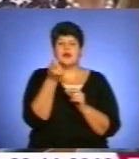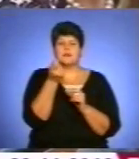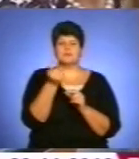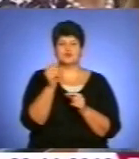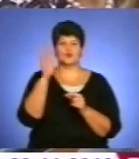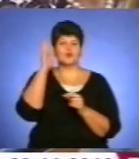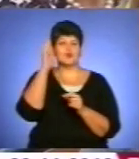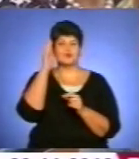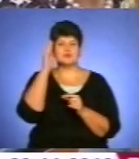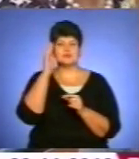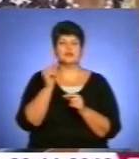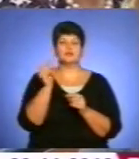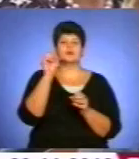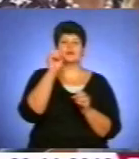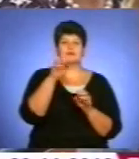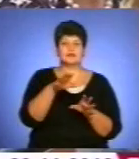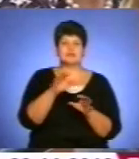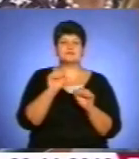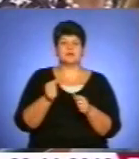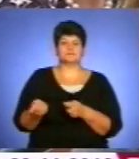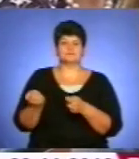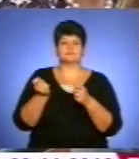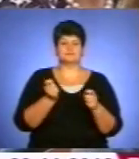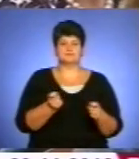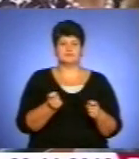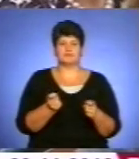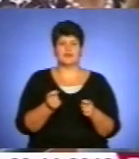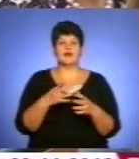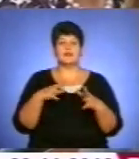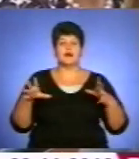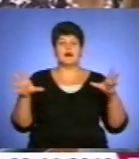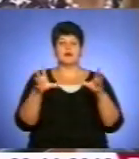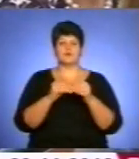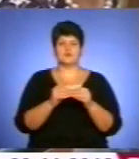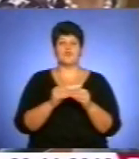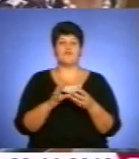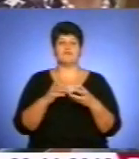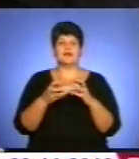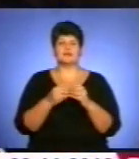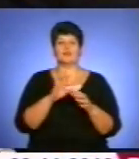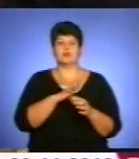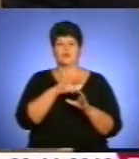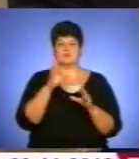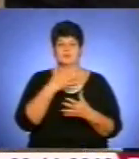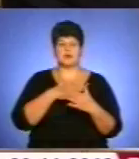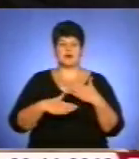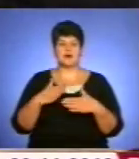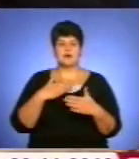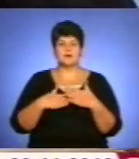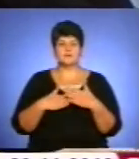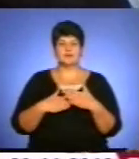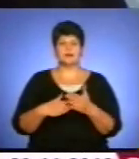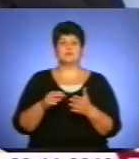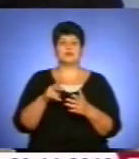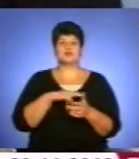роси, туди змігли додонести. Та гармонія усім внескам була рада. В обласному етапі конкурсу